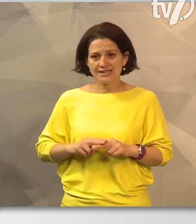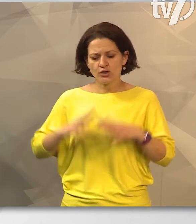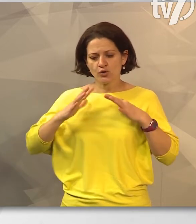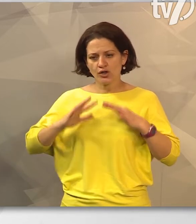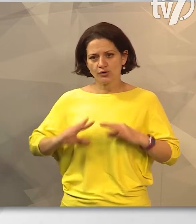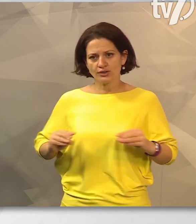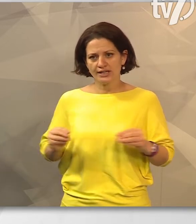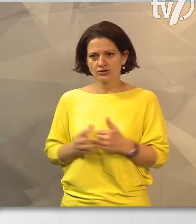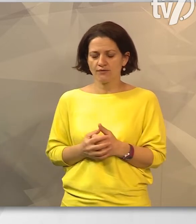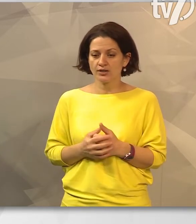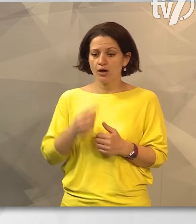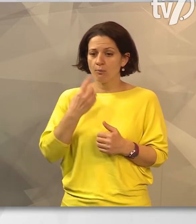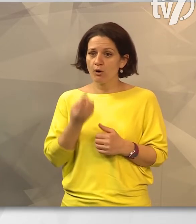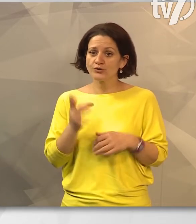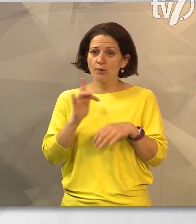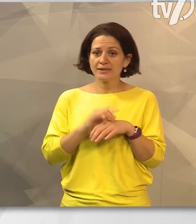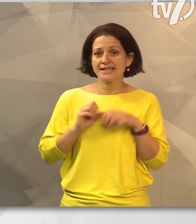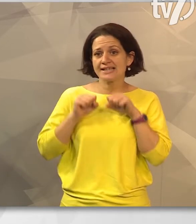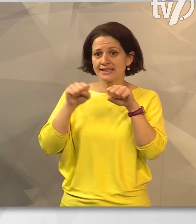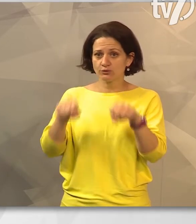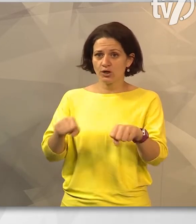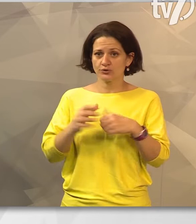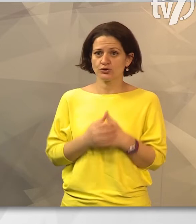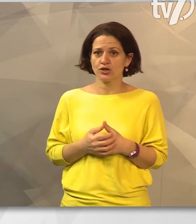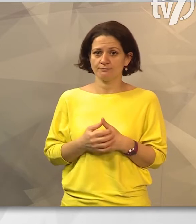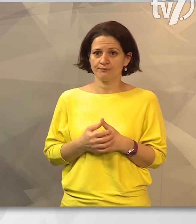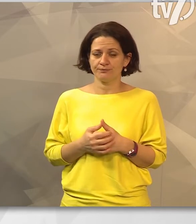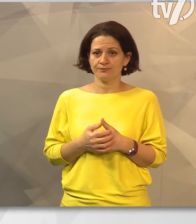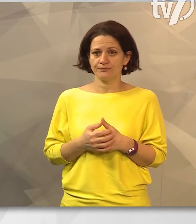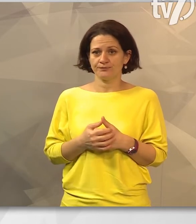is nyugtató hatással van, emelte ki a méhészet tulajdonosa.